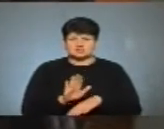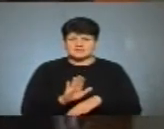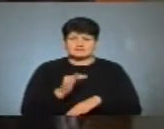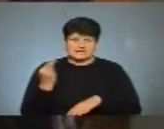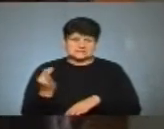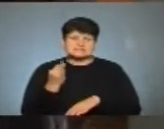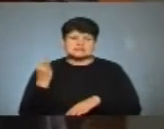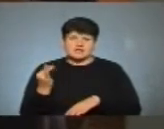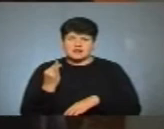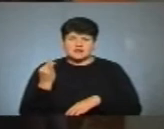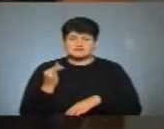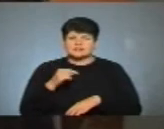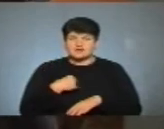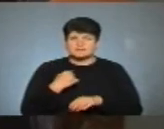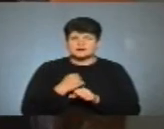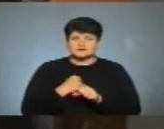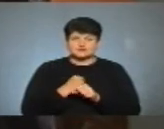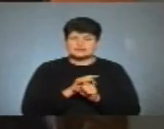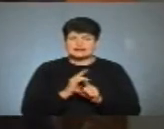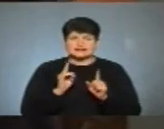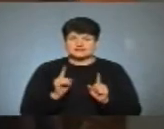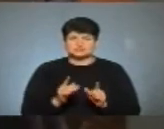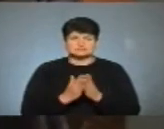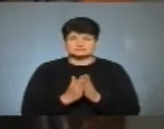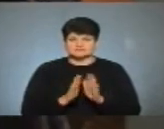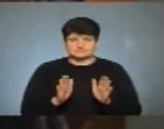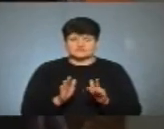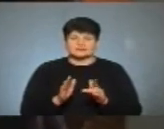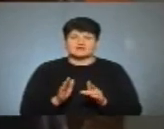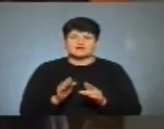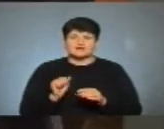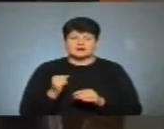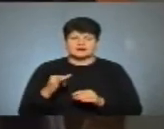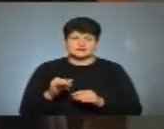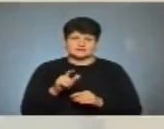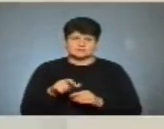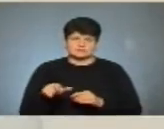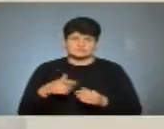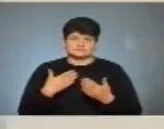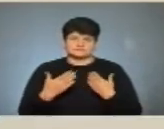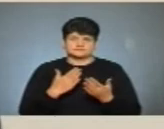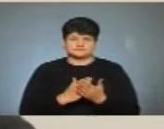цікава, тому що я працюю не лише з підручниками чи книгами, а й з людьми.